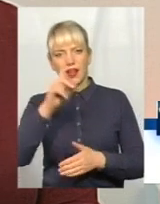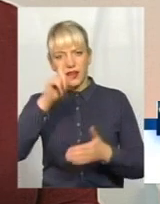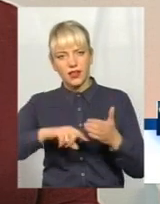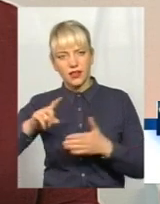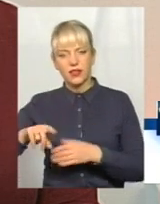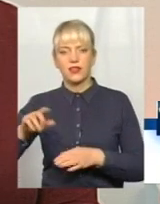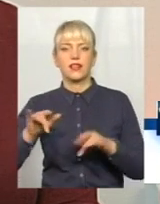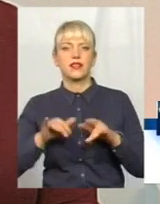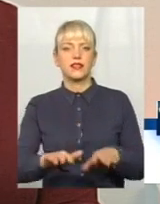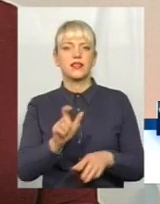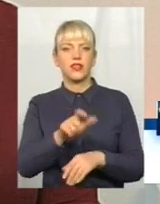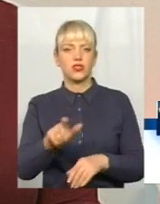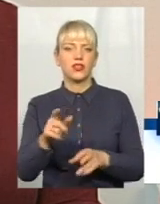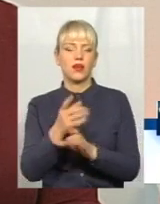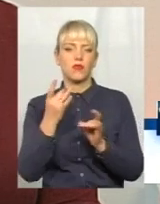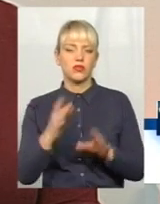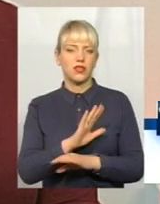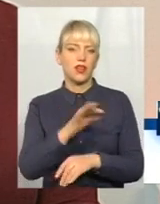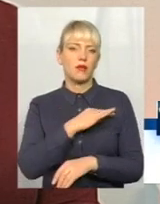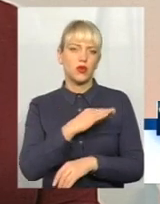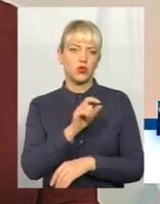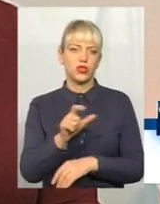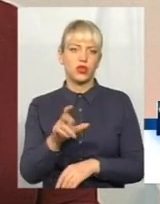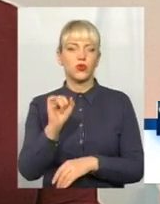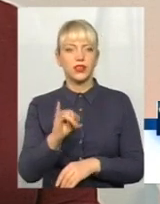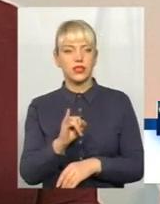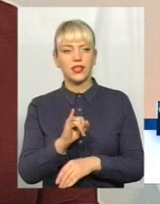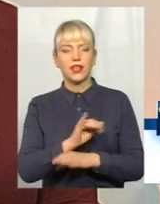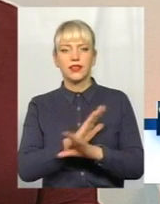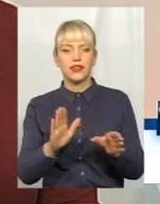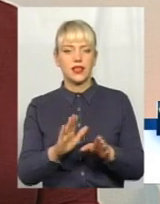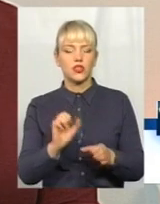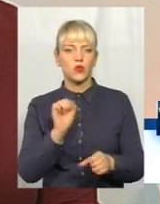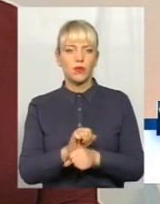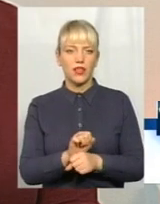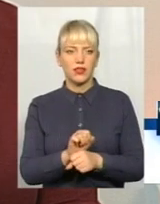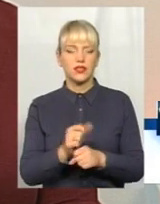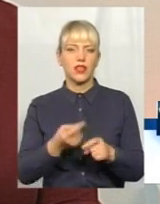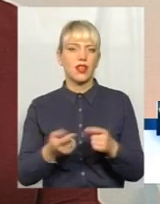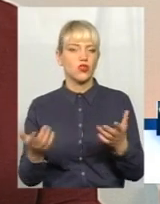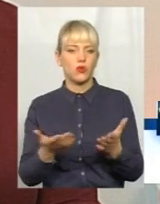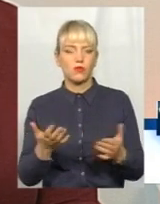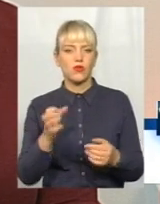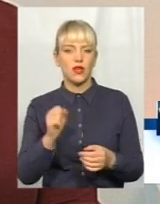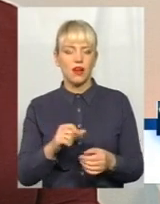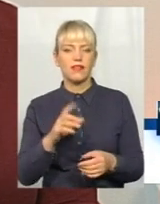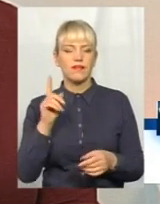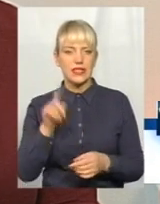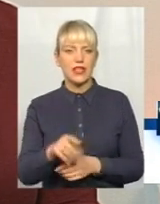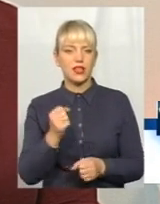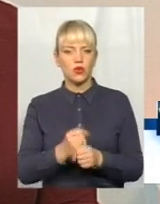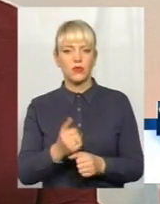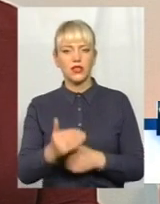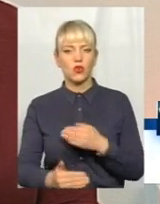це і прості, просто небайдужі люди. Ну, і не зупинятися на чомусь, а все-таки робити крок за